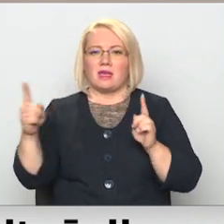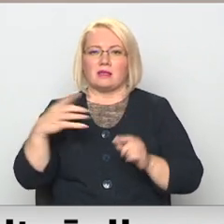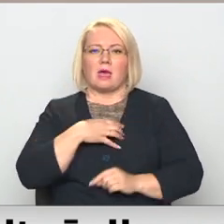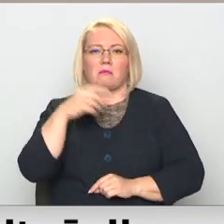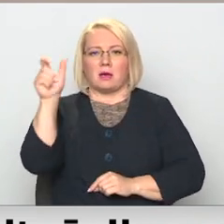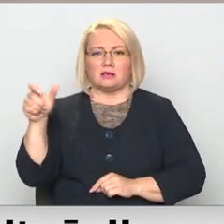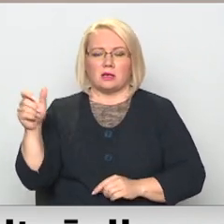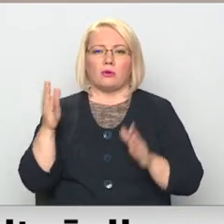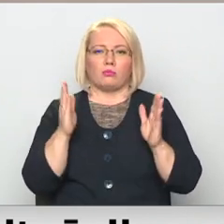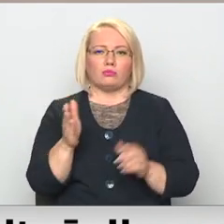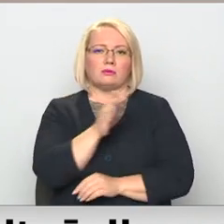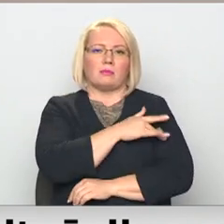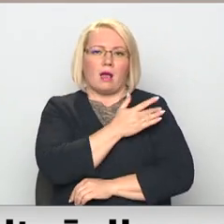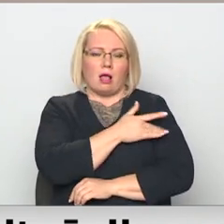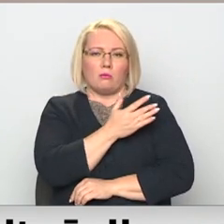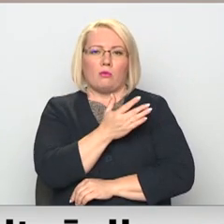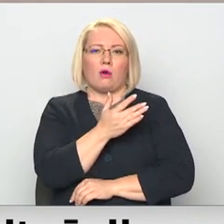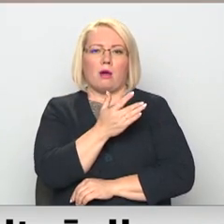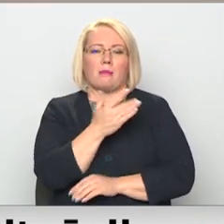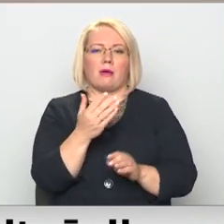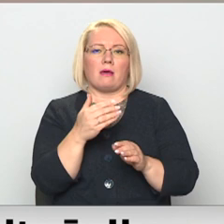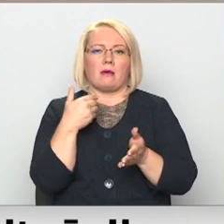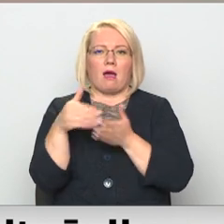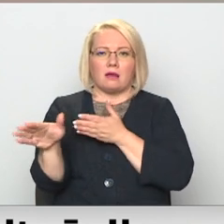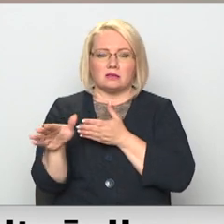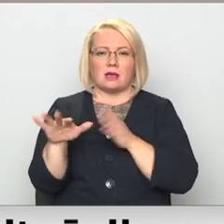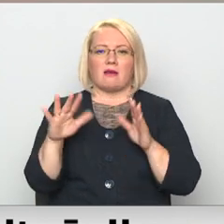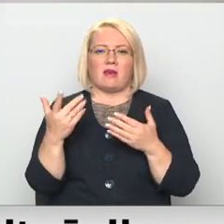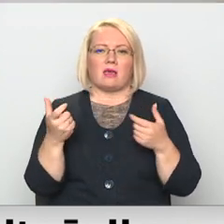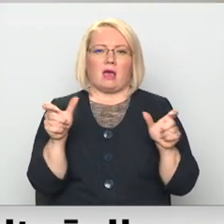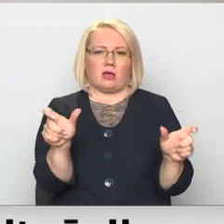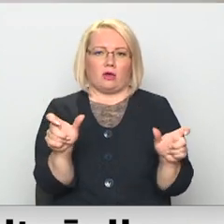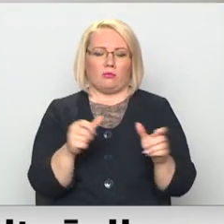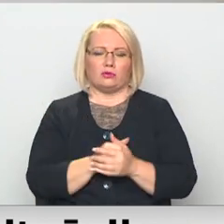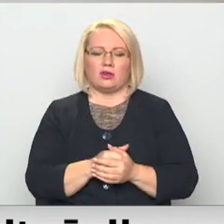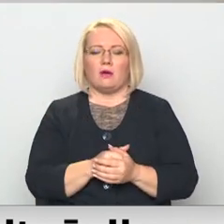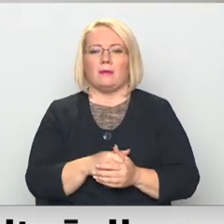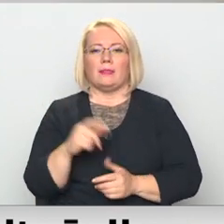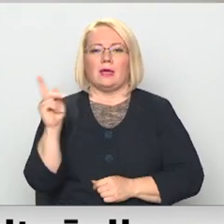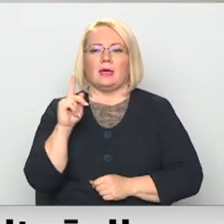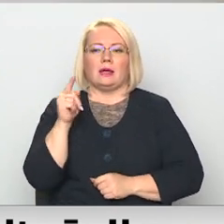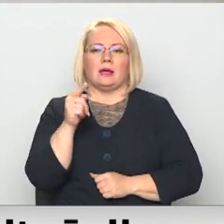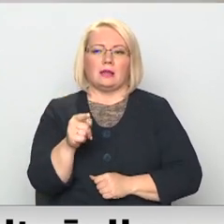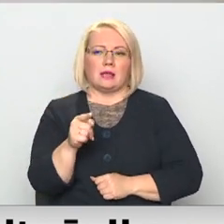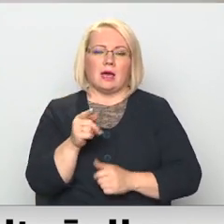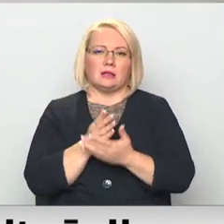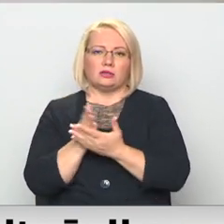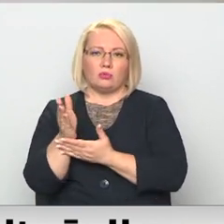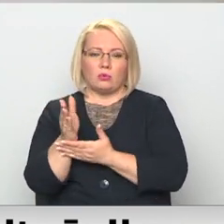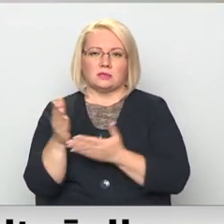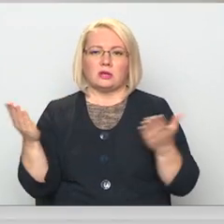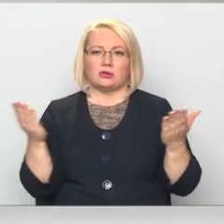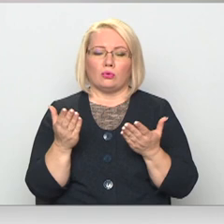mums būs pakalkojumi jāatsaka vai jāierobežo. Ir tādas nozaras, kur